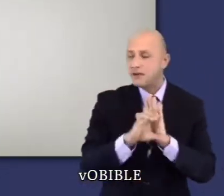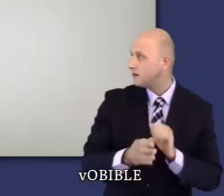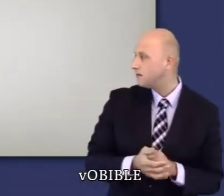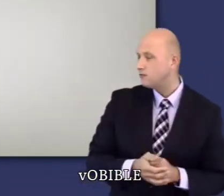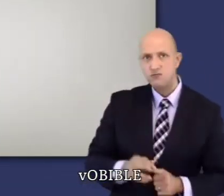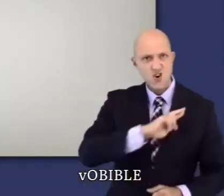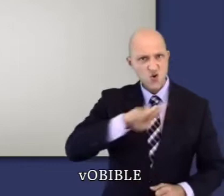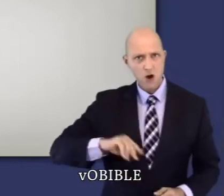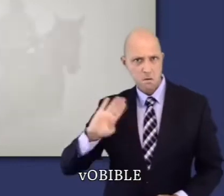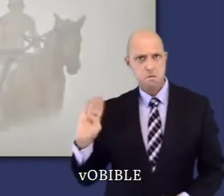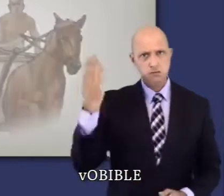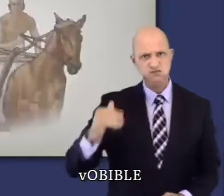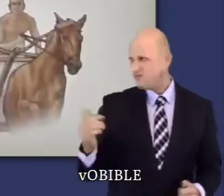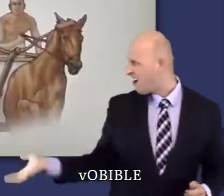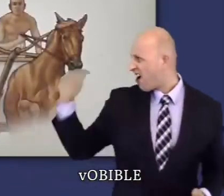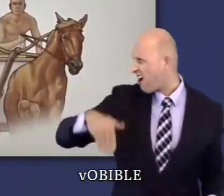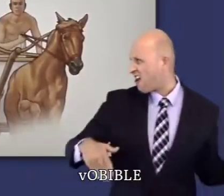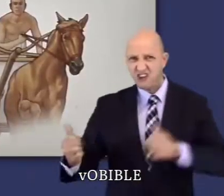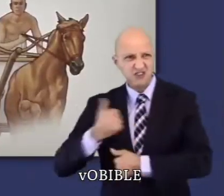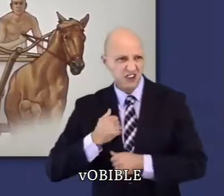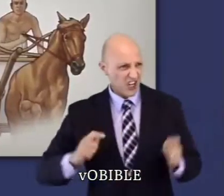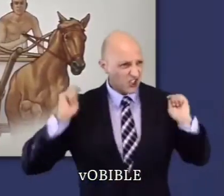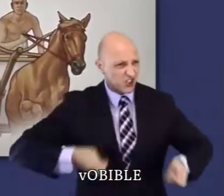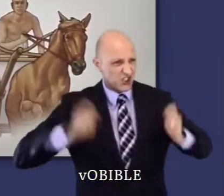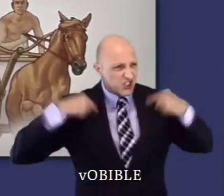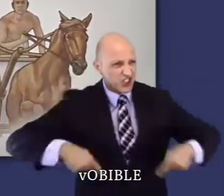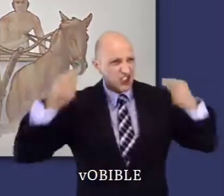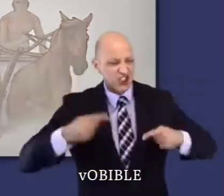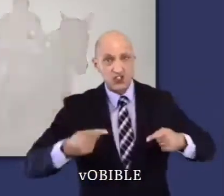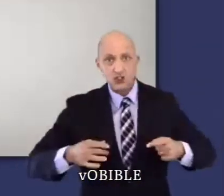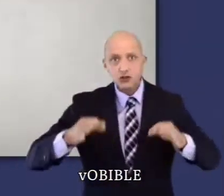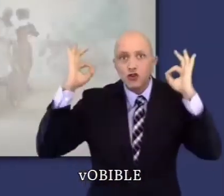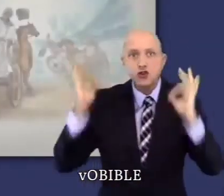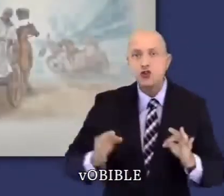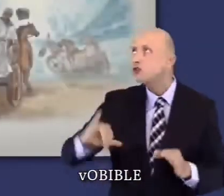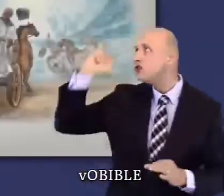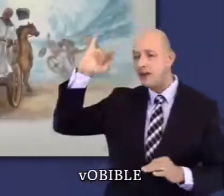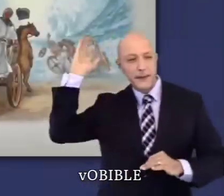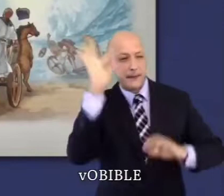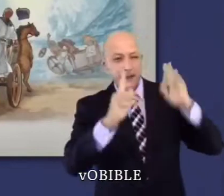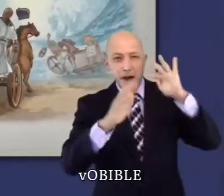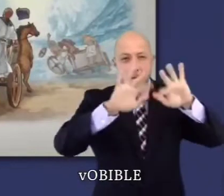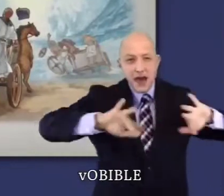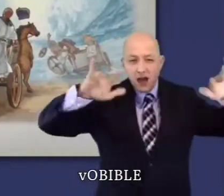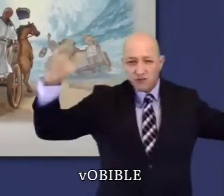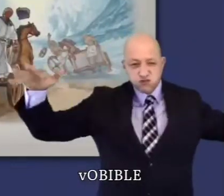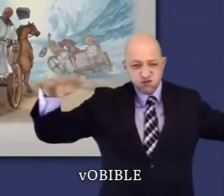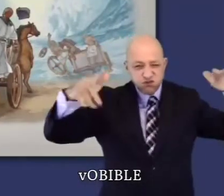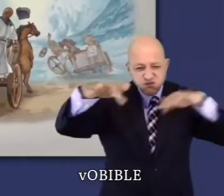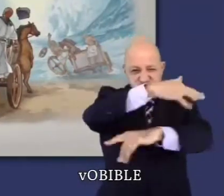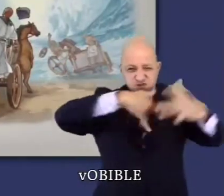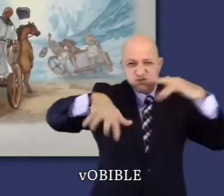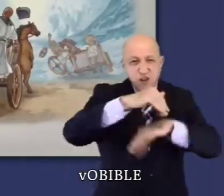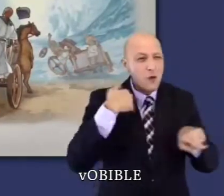Dans les chapitres 14 et 15, Pharaon a la folie de se lancer à la poursuite des Israélites. Mais Jéhovah l'engloutit dans la mer Rouge,